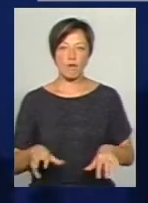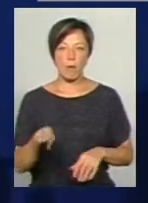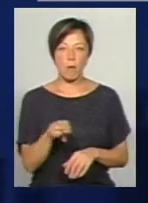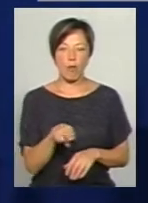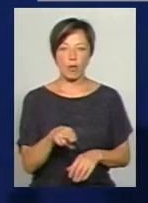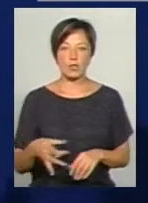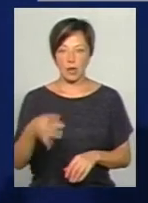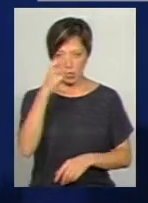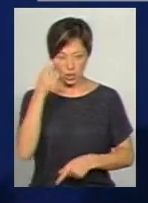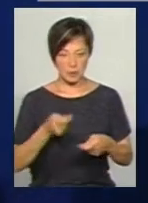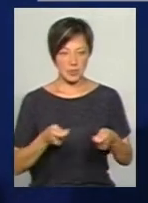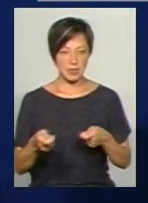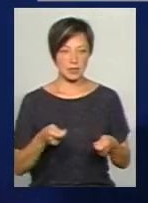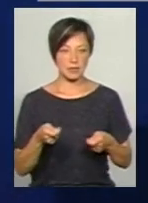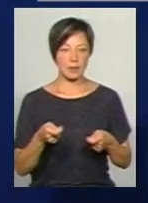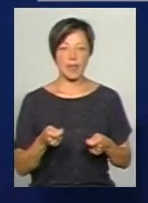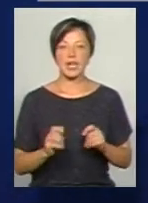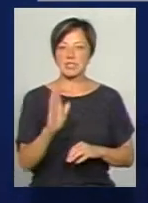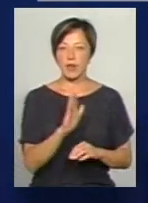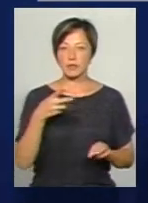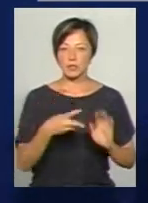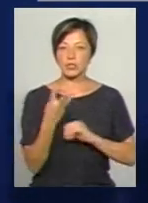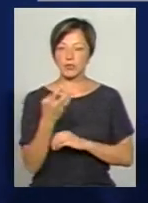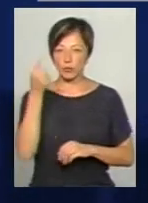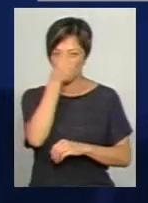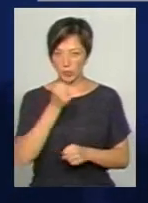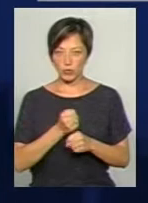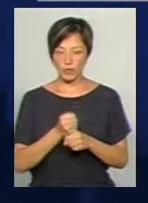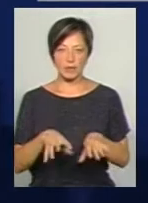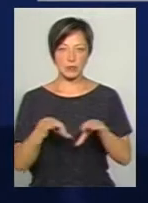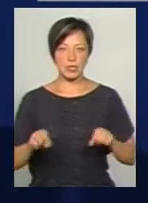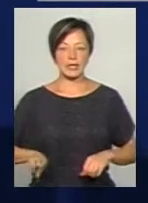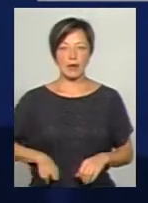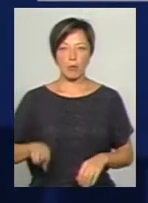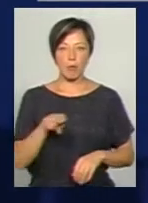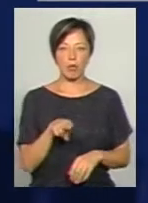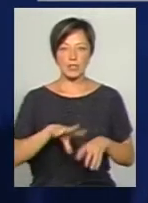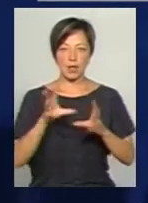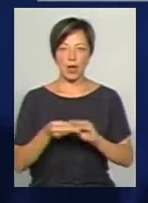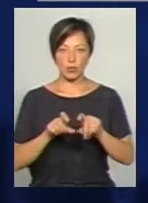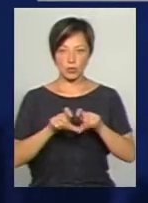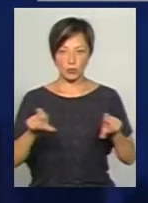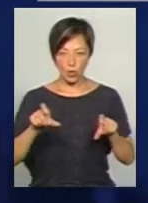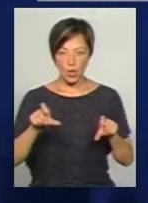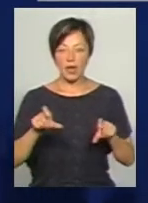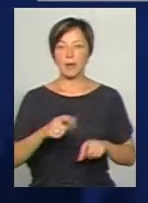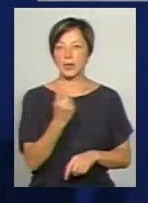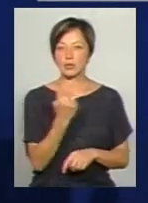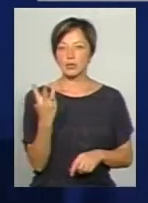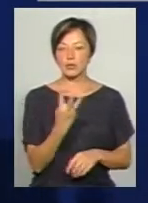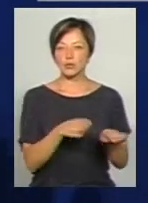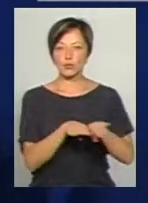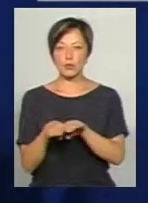Полонської райдержадміністрації. З вересня 2003 року працював на посаді директора Полонської загальноосвітньої школи 1-3